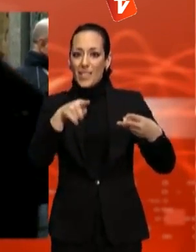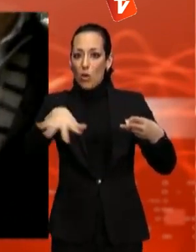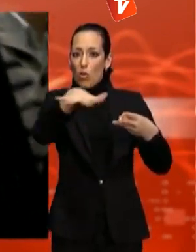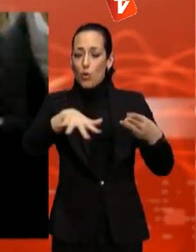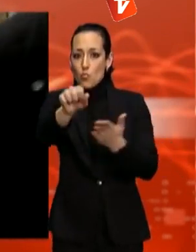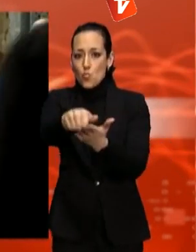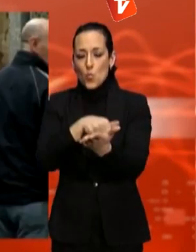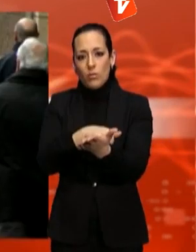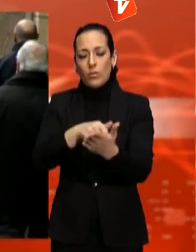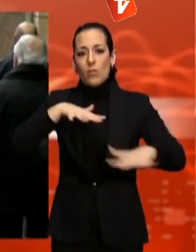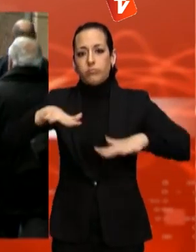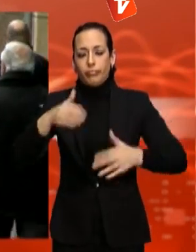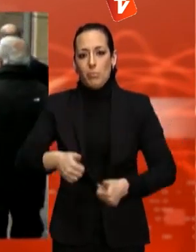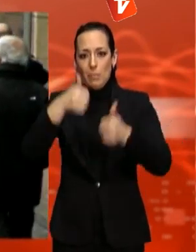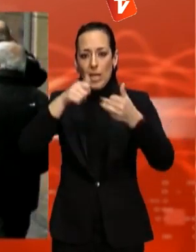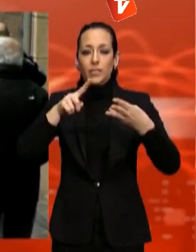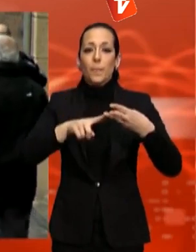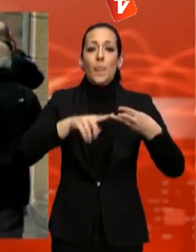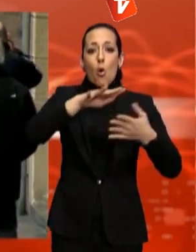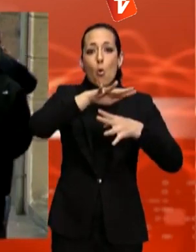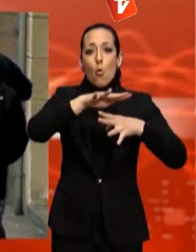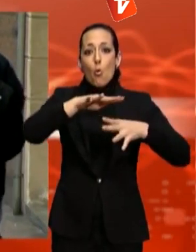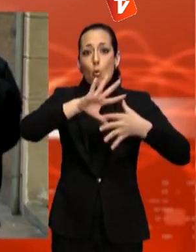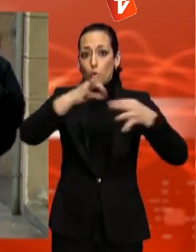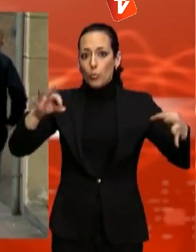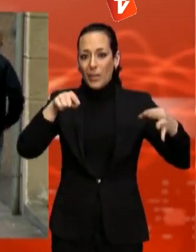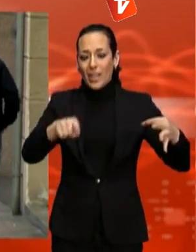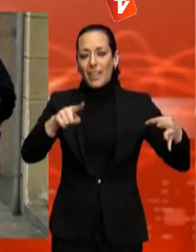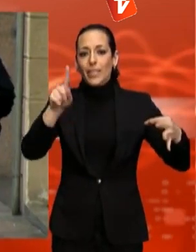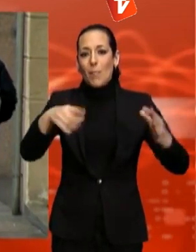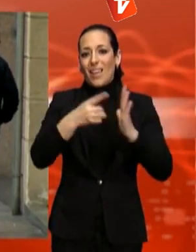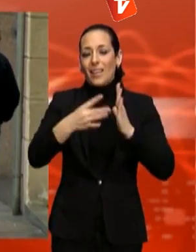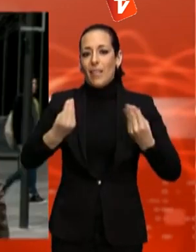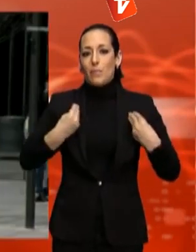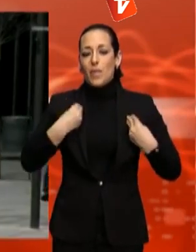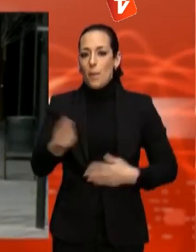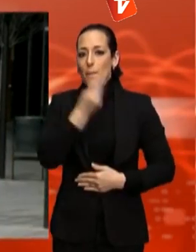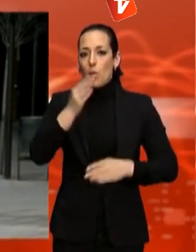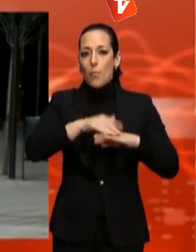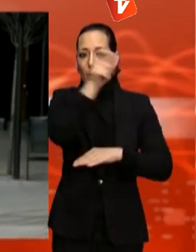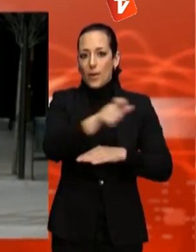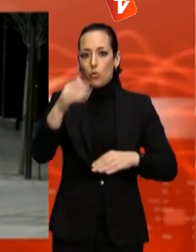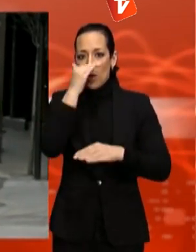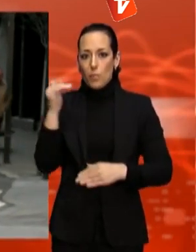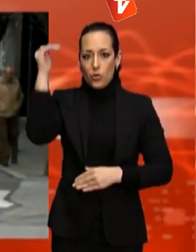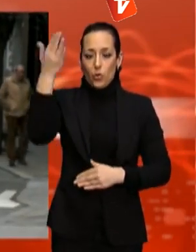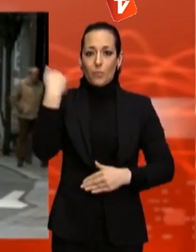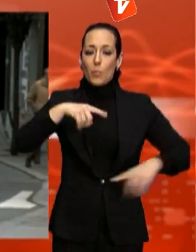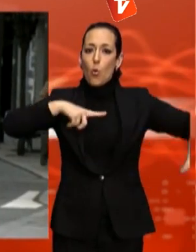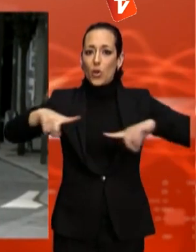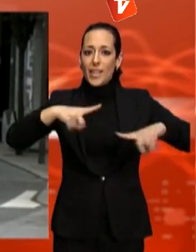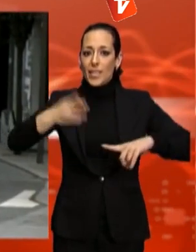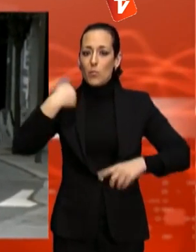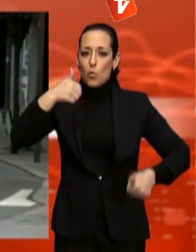dinamitzar els espais urbans i l'Hospitalet millorar la qualitat de vida de la gent gran. El concurs LLGA està organitzat per CityMart